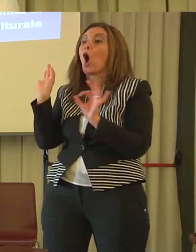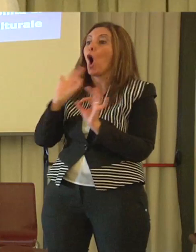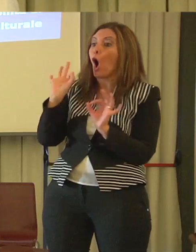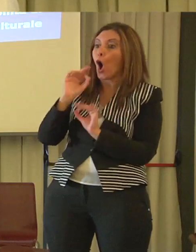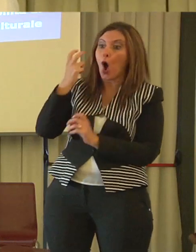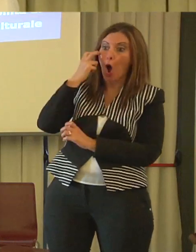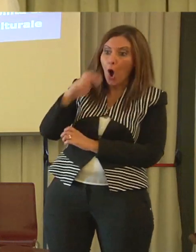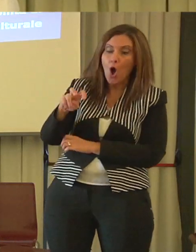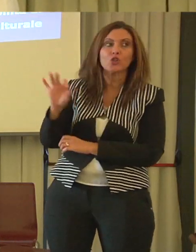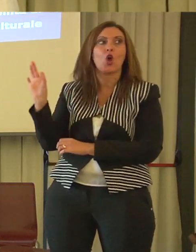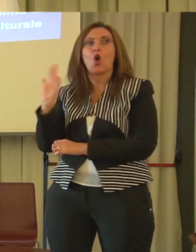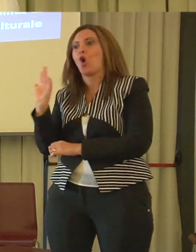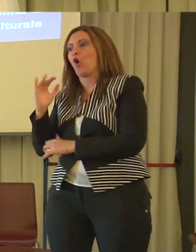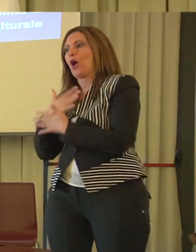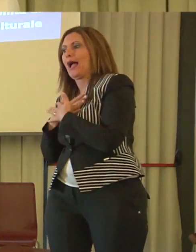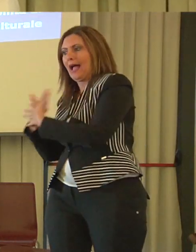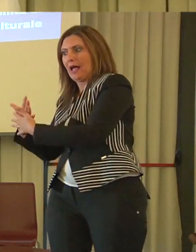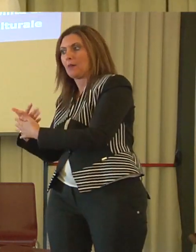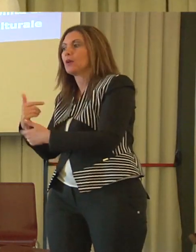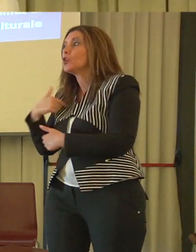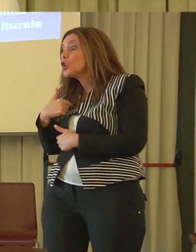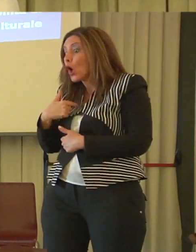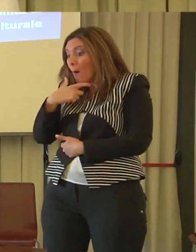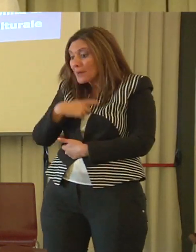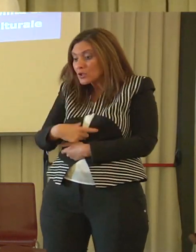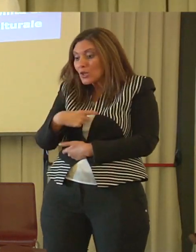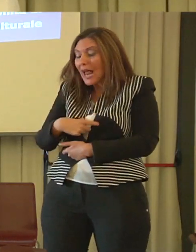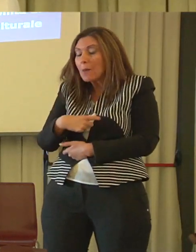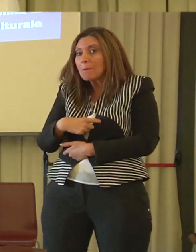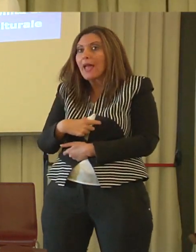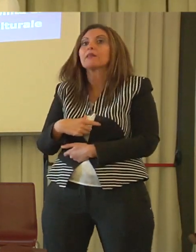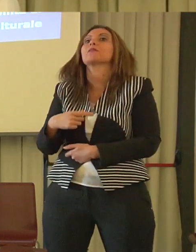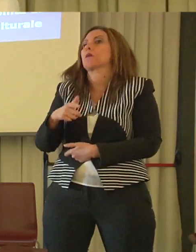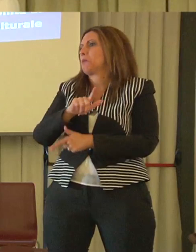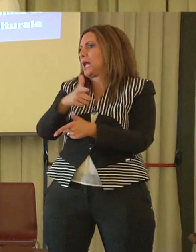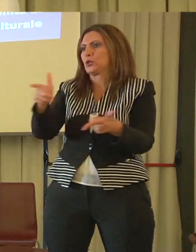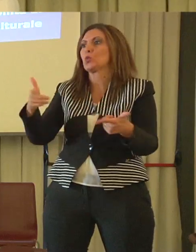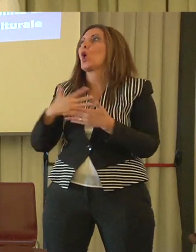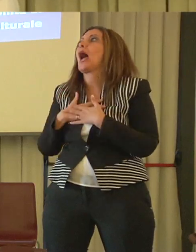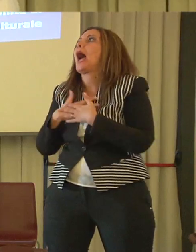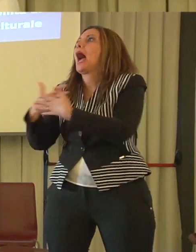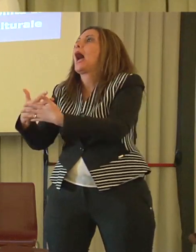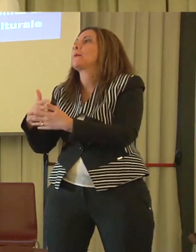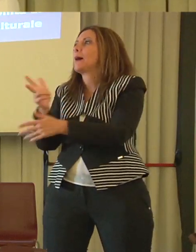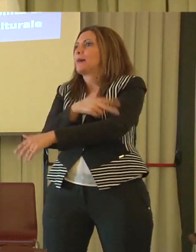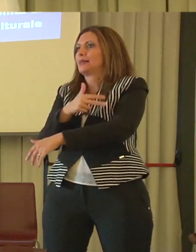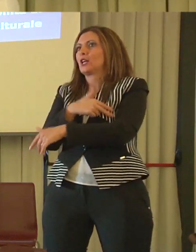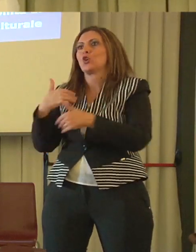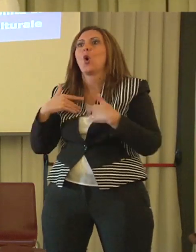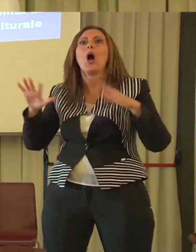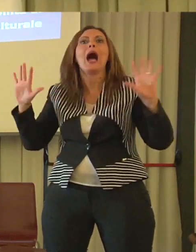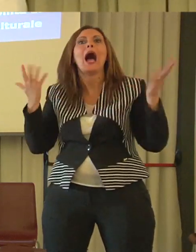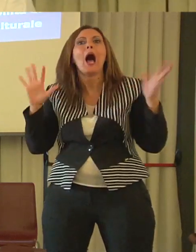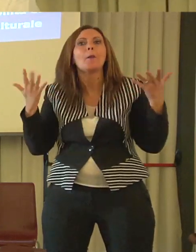Personalmente non ho ancora incontrato nessuno che possa non amare Matera. E qui io farei veramente un applauso a tutti i materali almeno